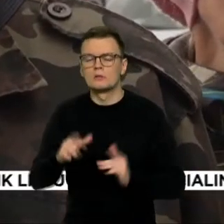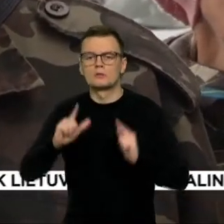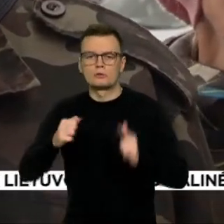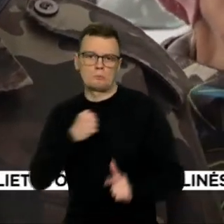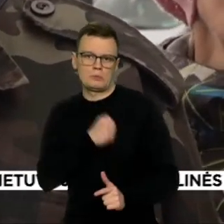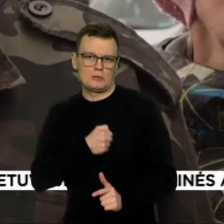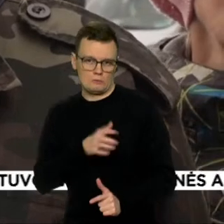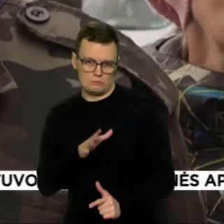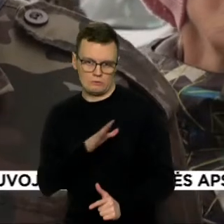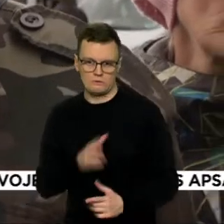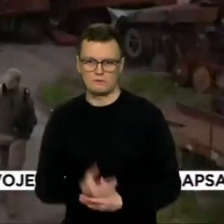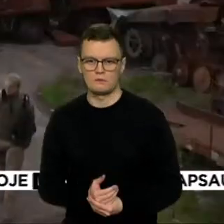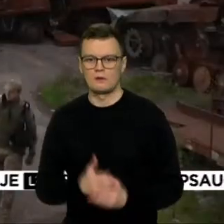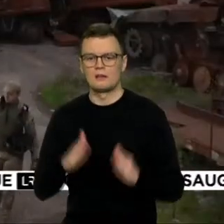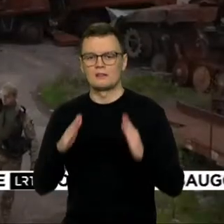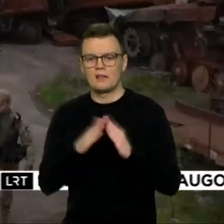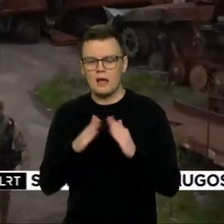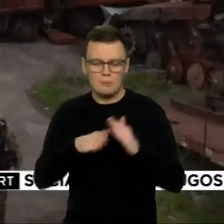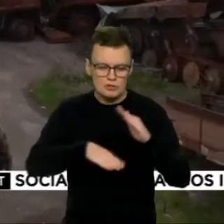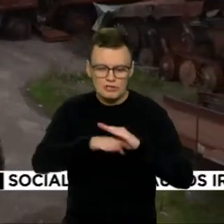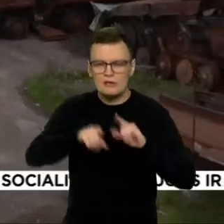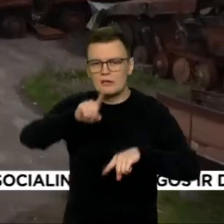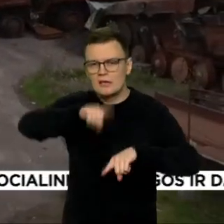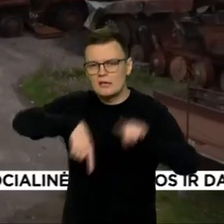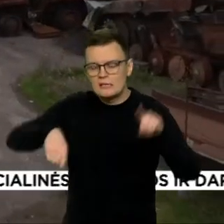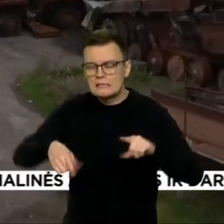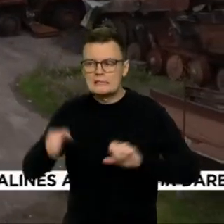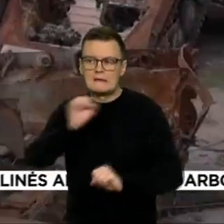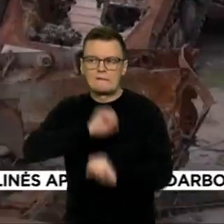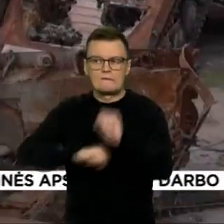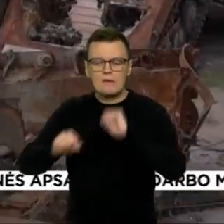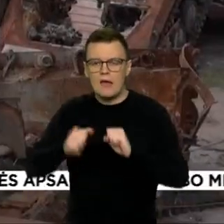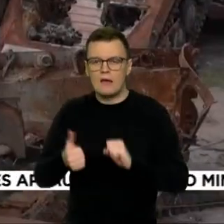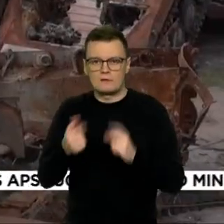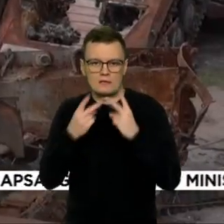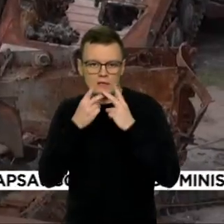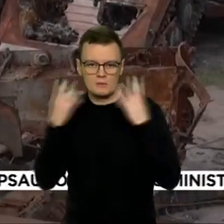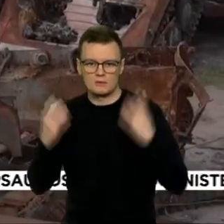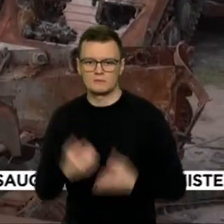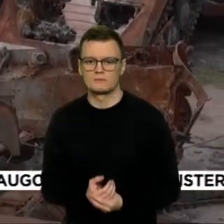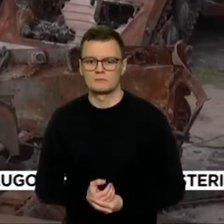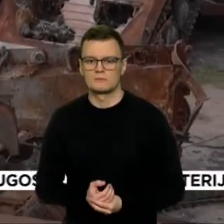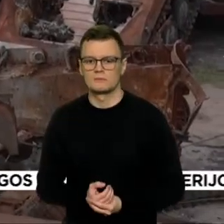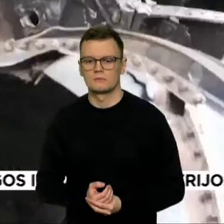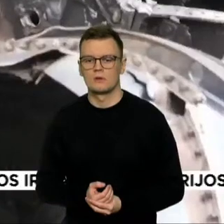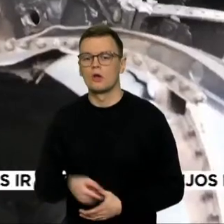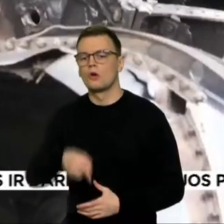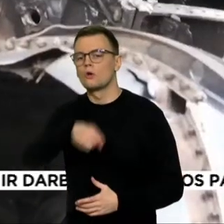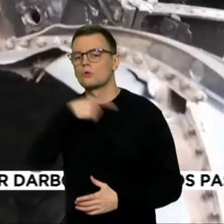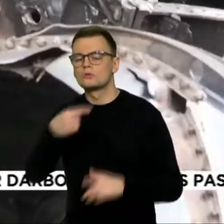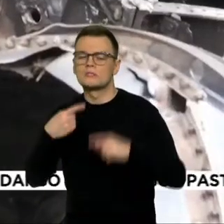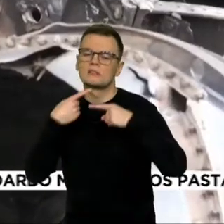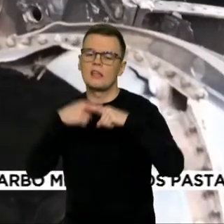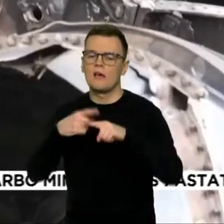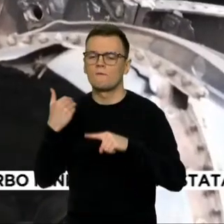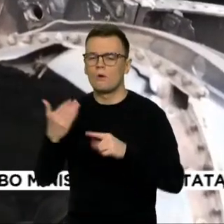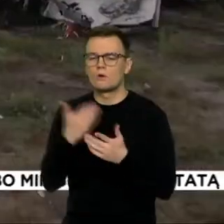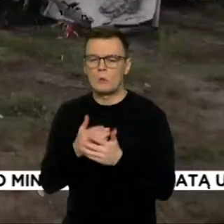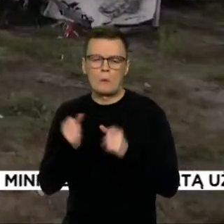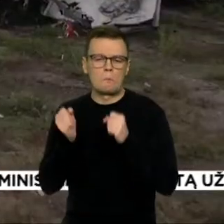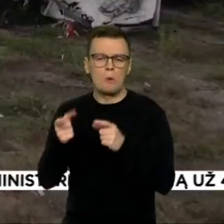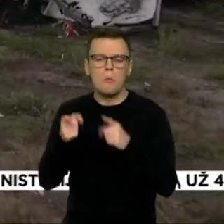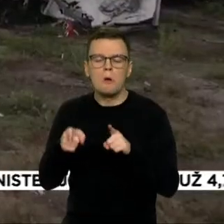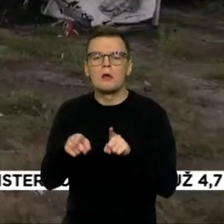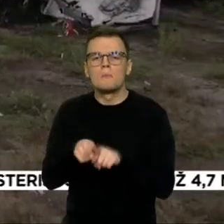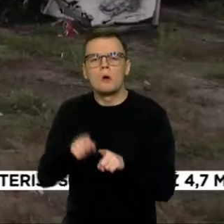vengiame jų, kad mūsų nepamatytų. Prie miestėje netik Rusijos šarvotosios technikos laužas, bet ir pasak Ukrainos karių Rusijos Su